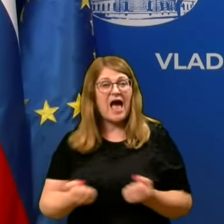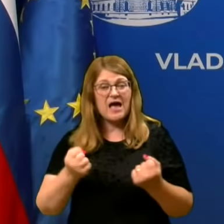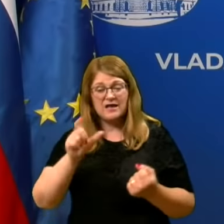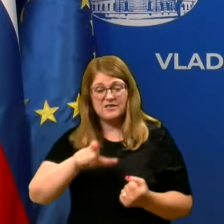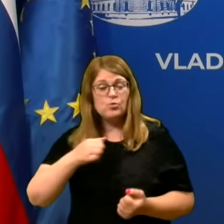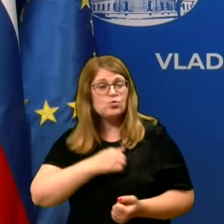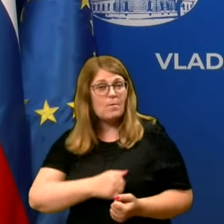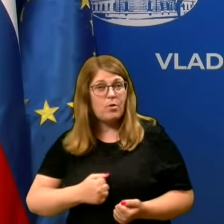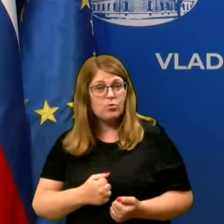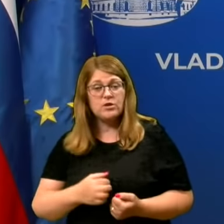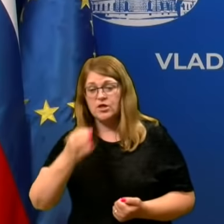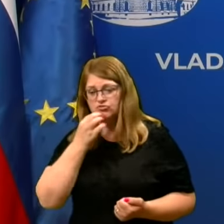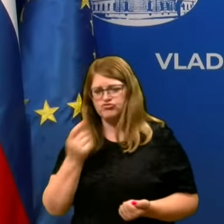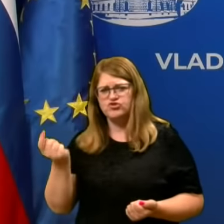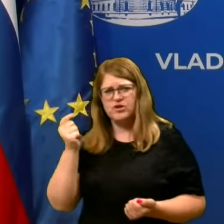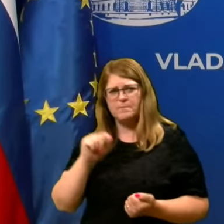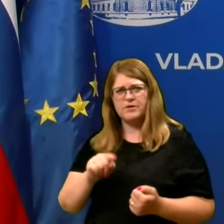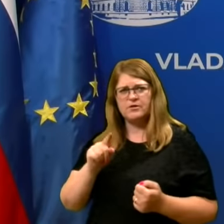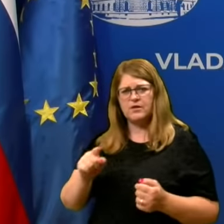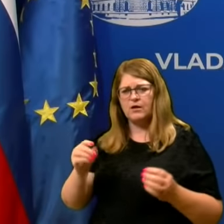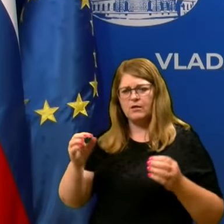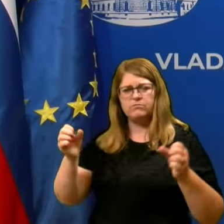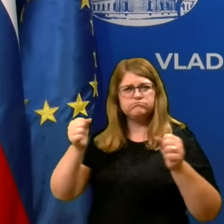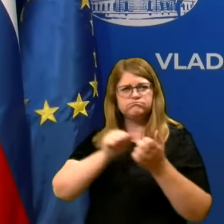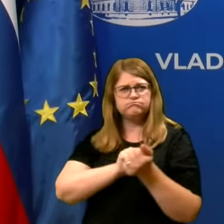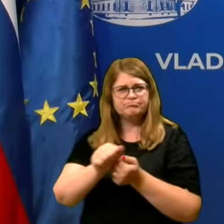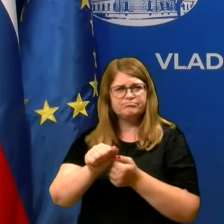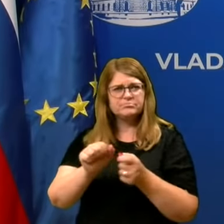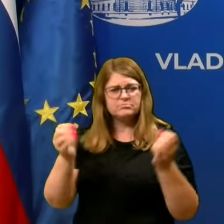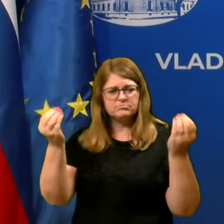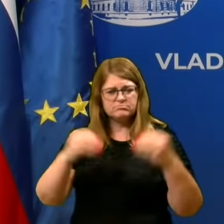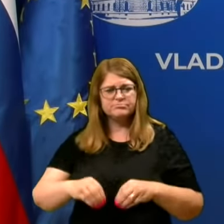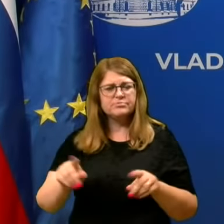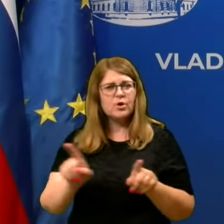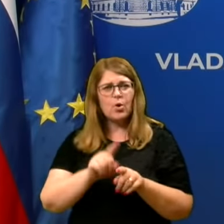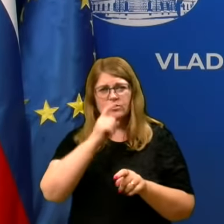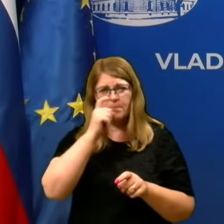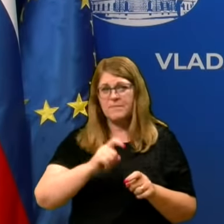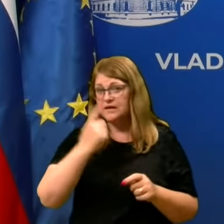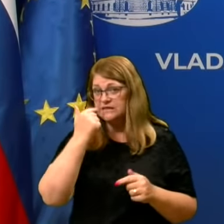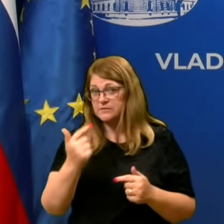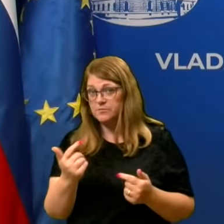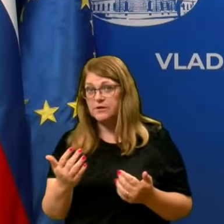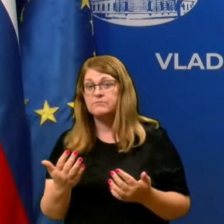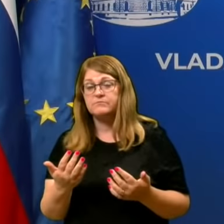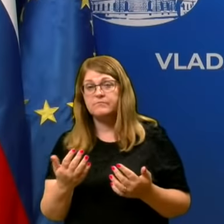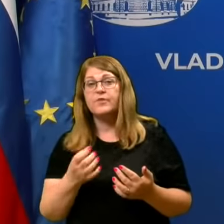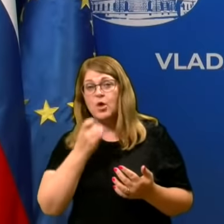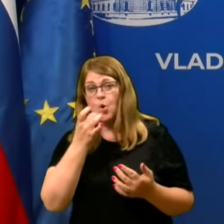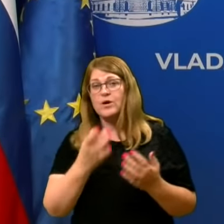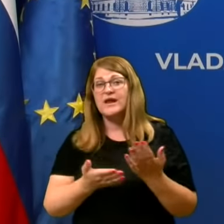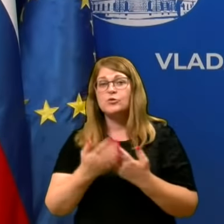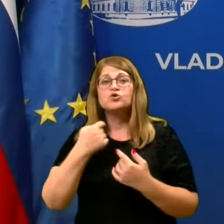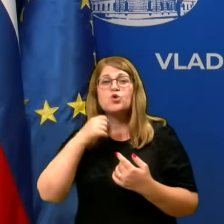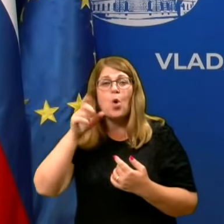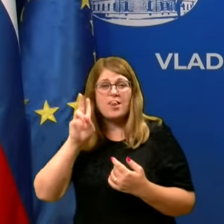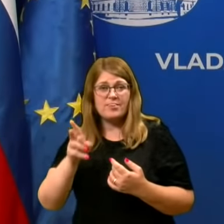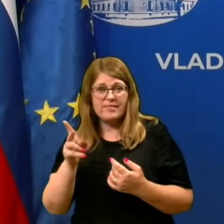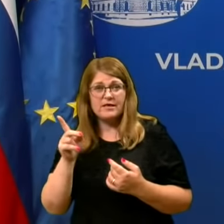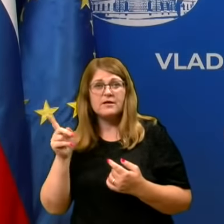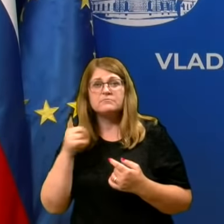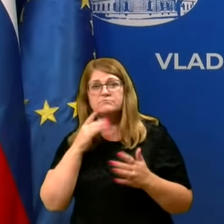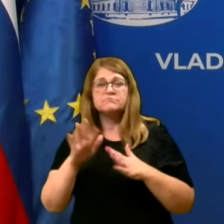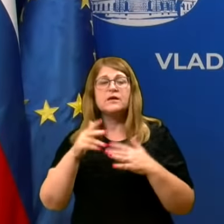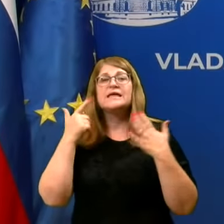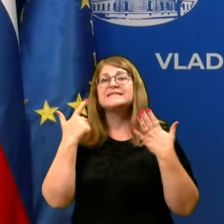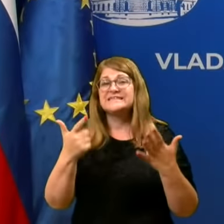naprej. In če bi prišlo do takega lockdowna, ko smo ga imeli v marcu v apelju, bi pravzaprav, recimo, konkretno pojem za našo boljnico lahko pripravljali maksimalno nekaj okoli